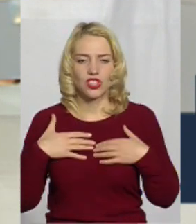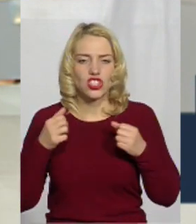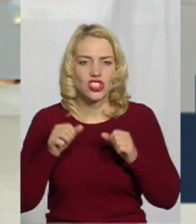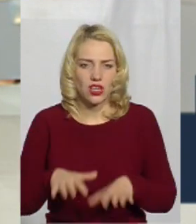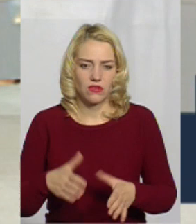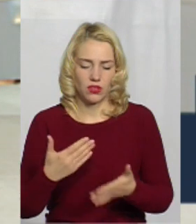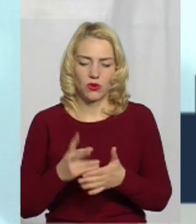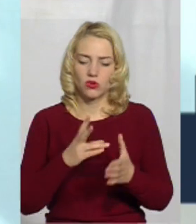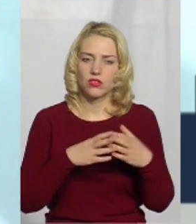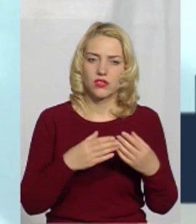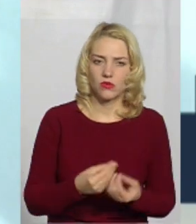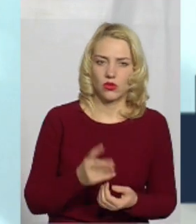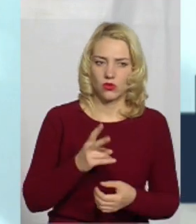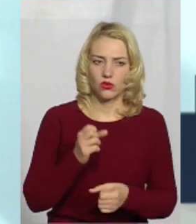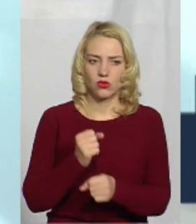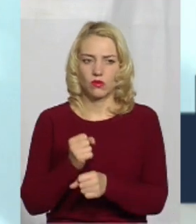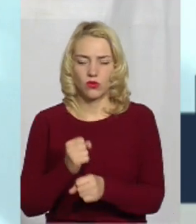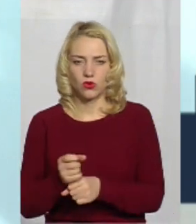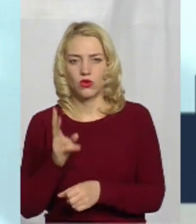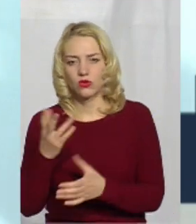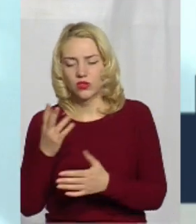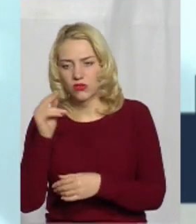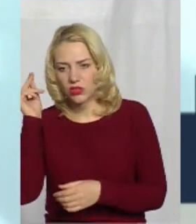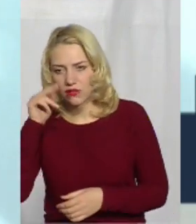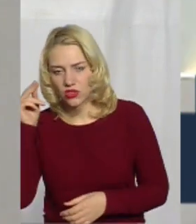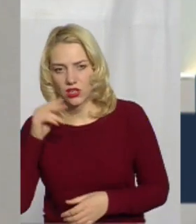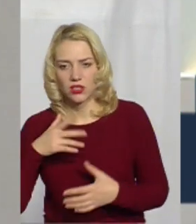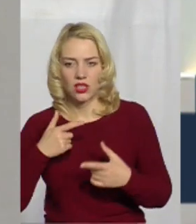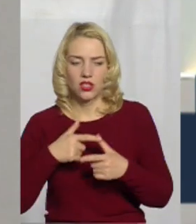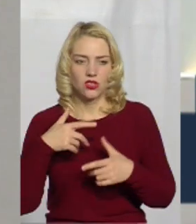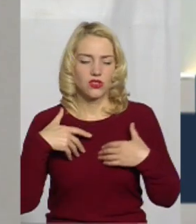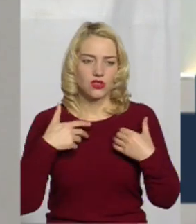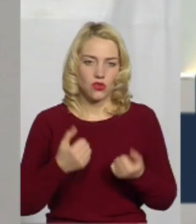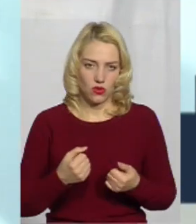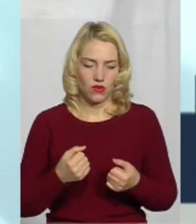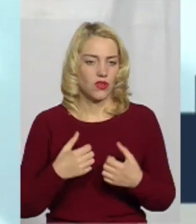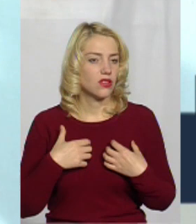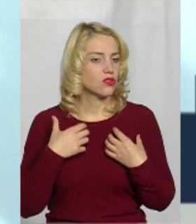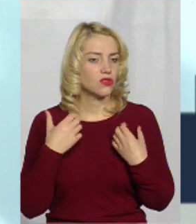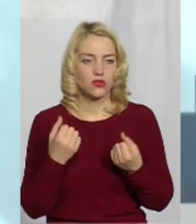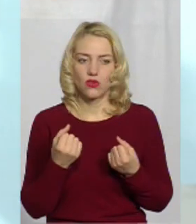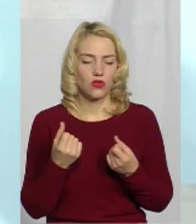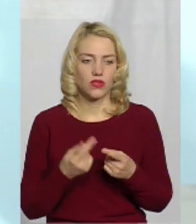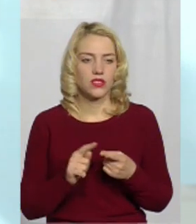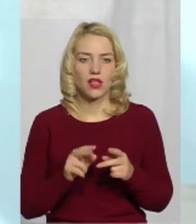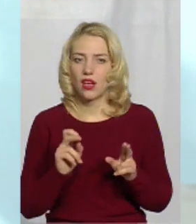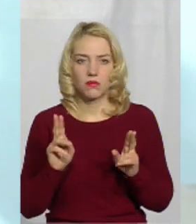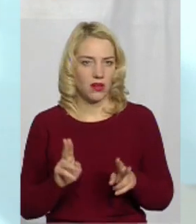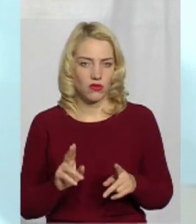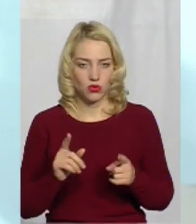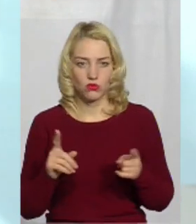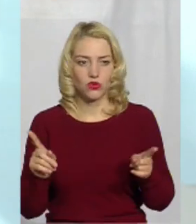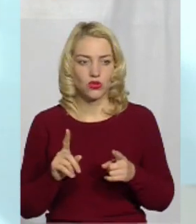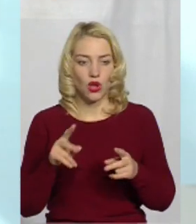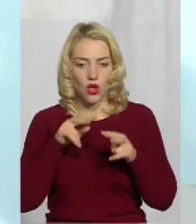'єю, хтось роботою, хтось якимось навчанням. Чинають здоров'ям. Здоров'я, ну, здоров'я це як правило, тому